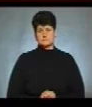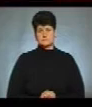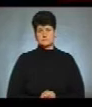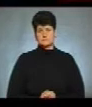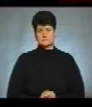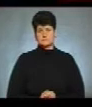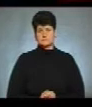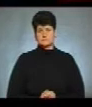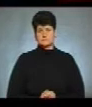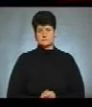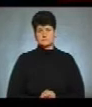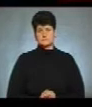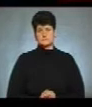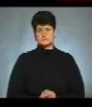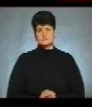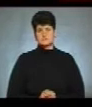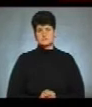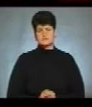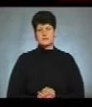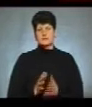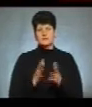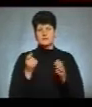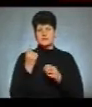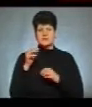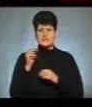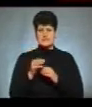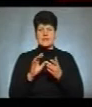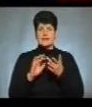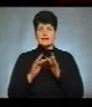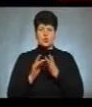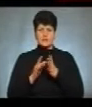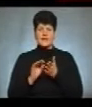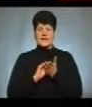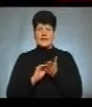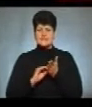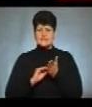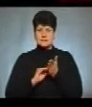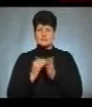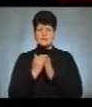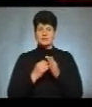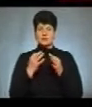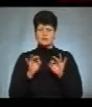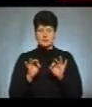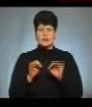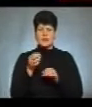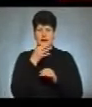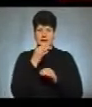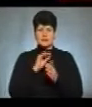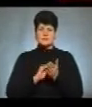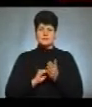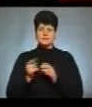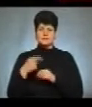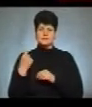Музика Понад 11 тисяч електронних рецептів за програмою «Доступні ліки» виписали на Тернопільщині.